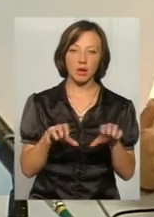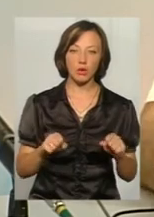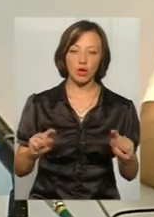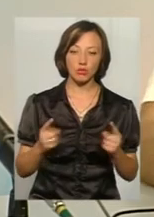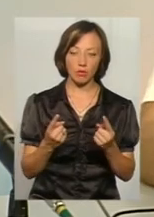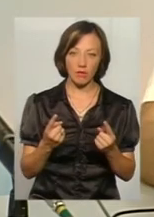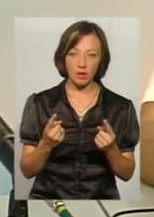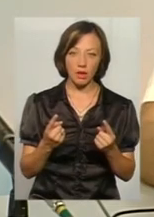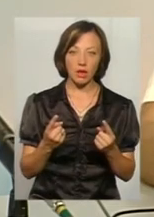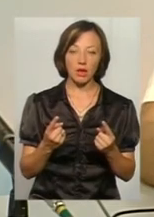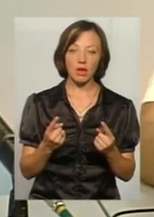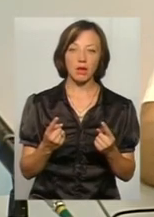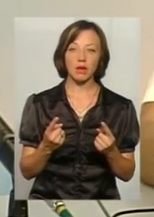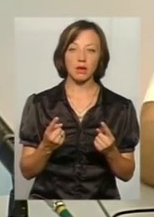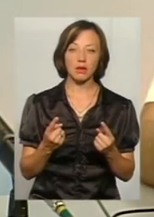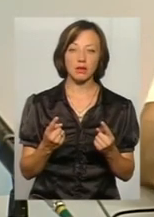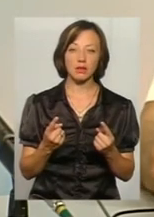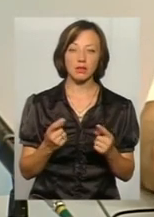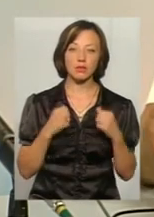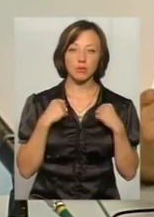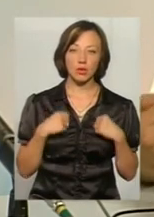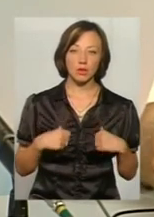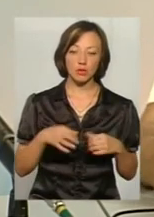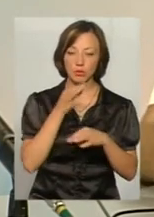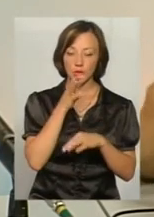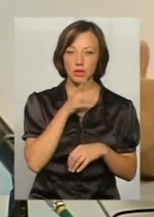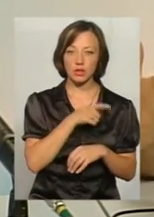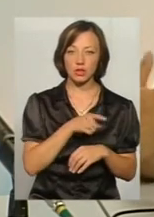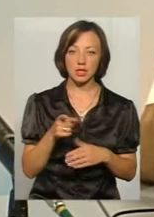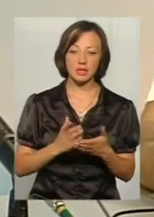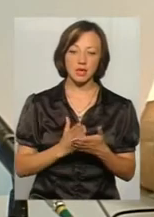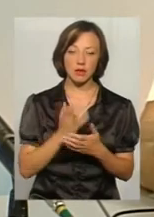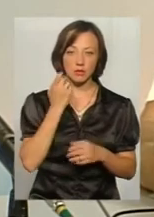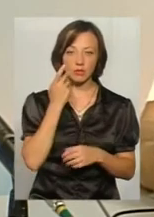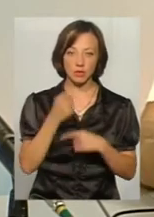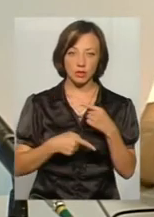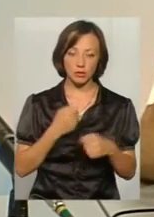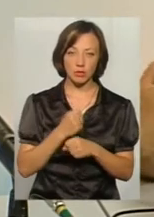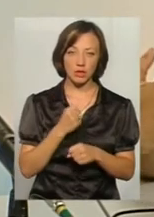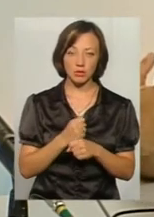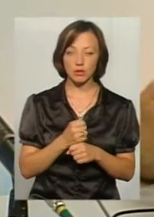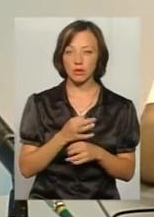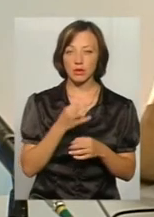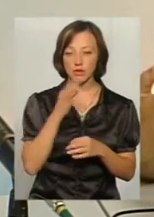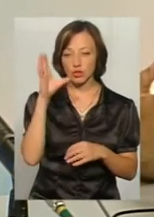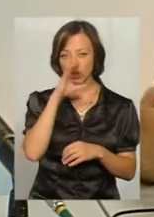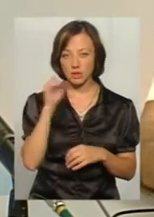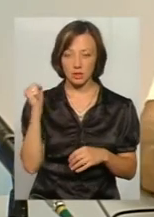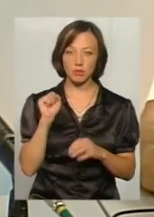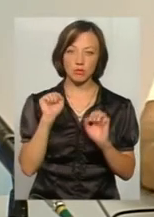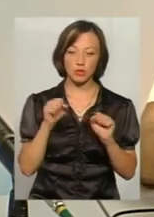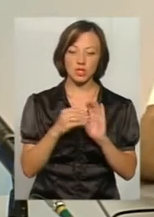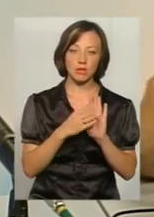арештоване майно, він спокійно собі в будь-який час сервіс працює постійно і в нічний час може